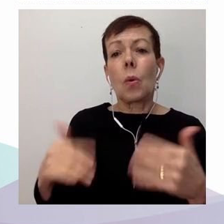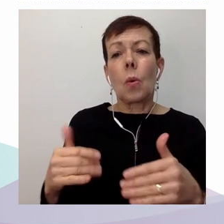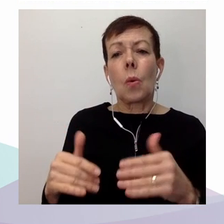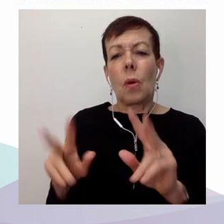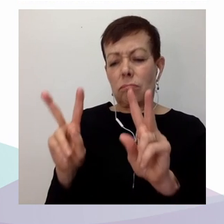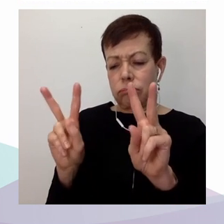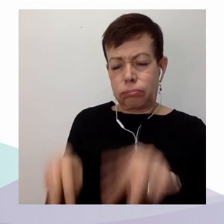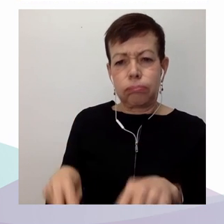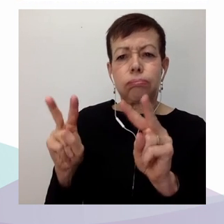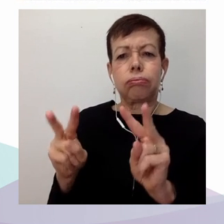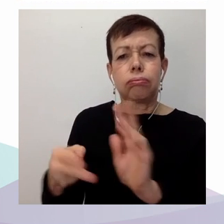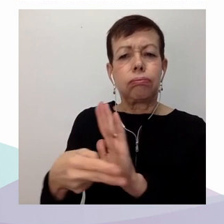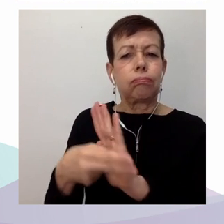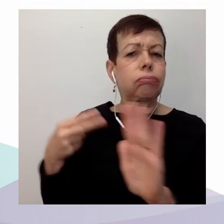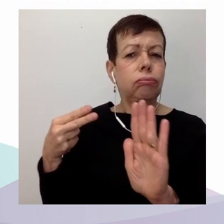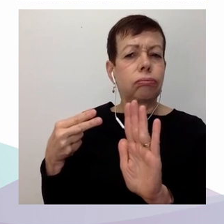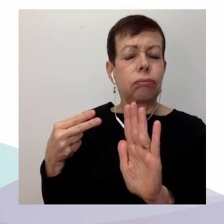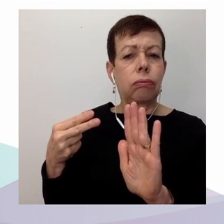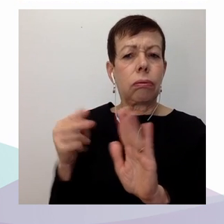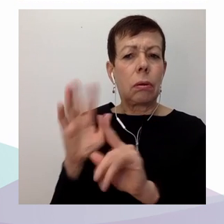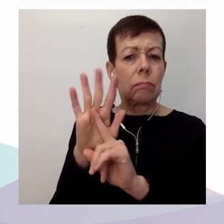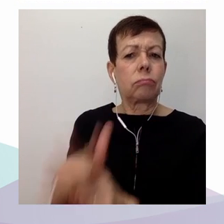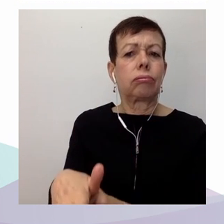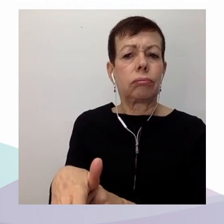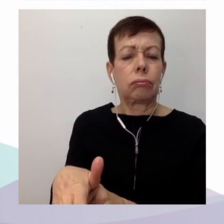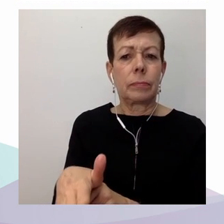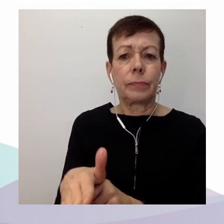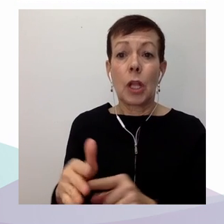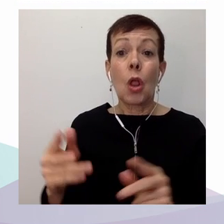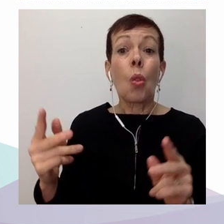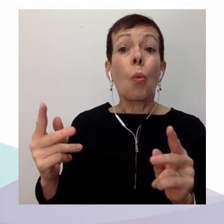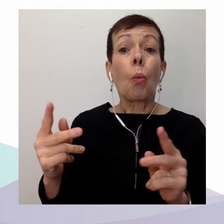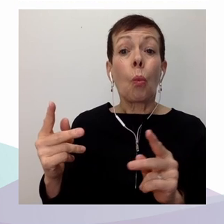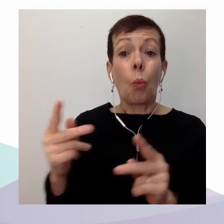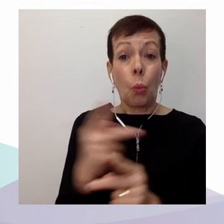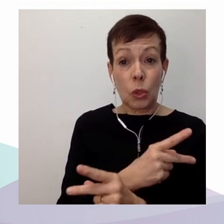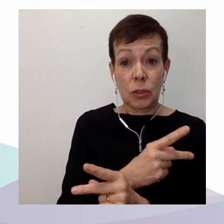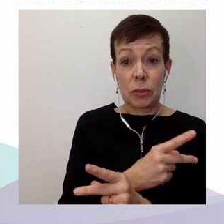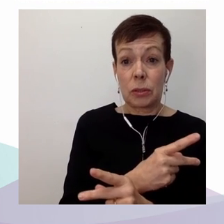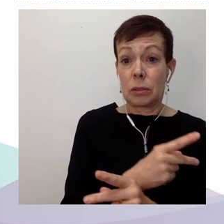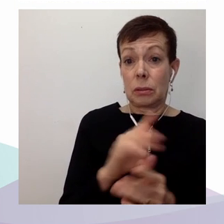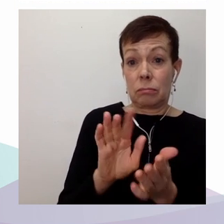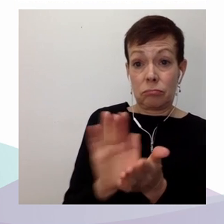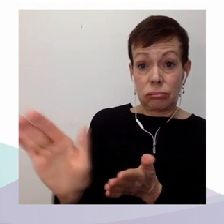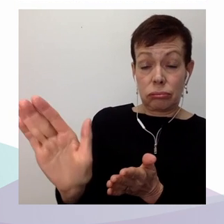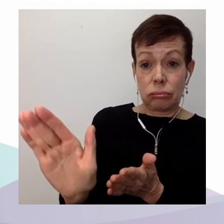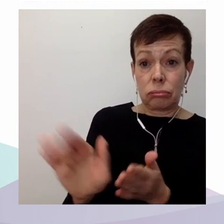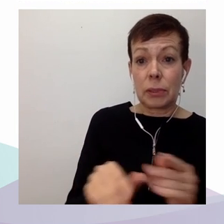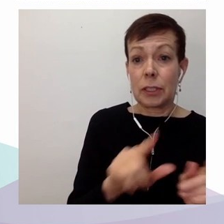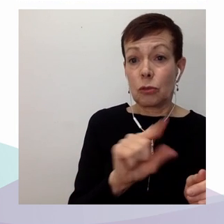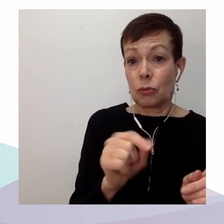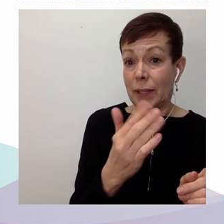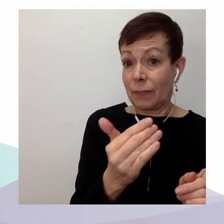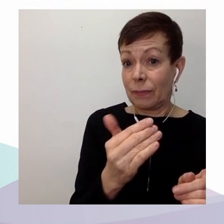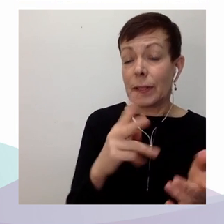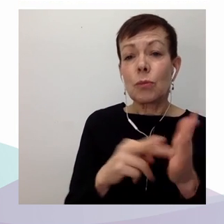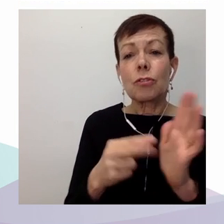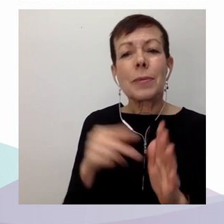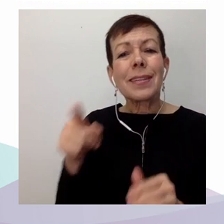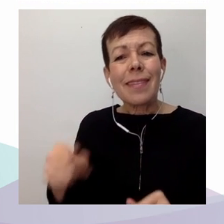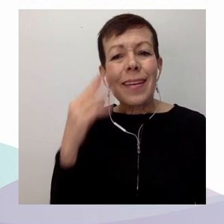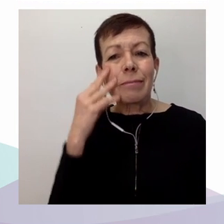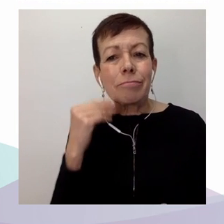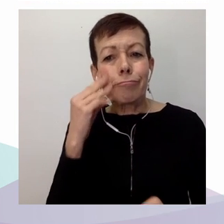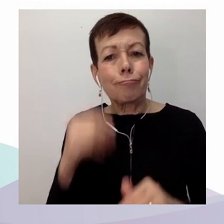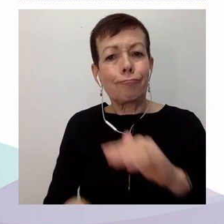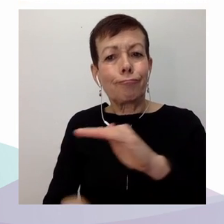Noro et Hall en 2015. Et donc, ces personnes sont très vulnérables à la discrimination. Selon la Commission des droits de la personne et des droits de la